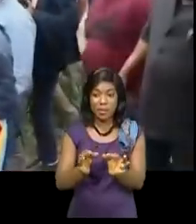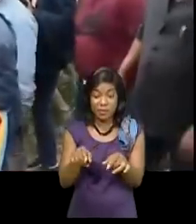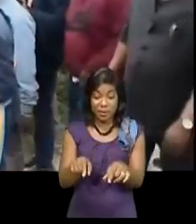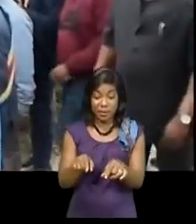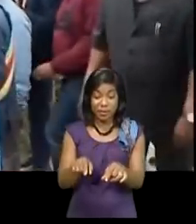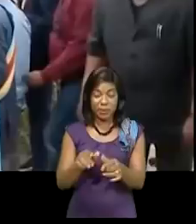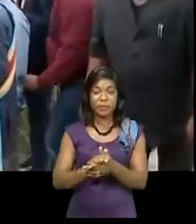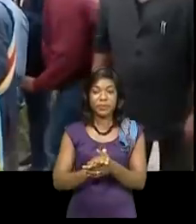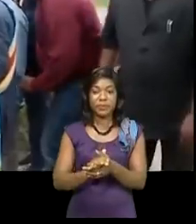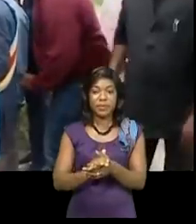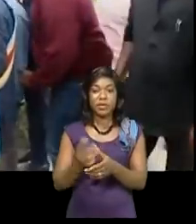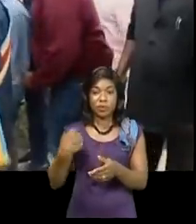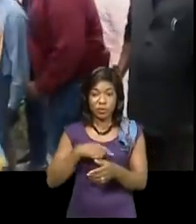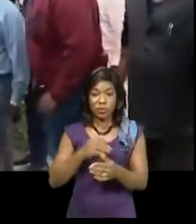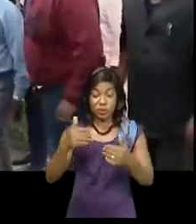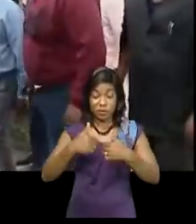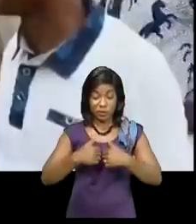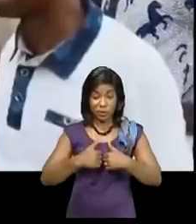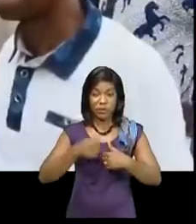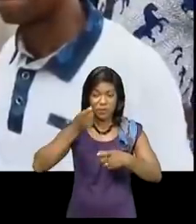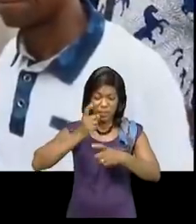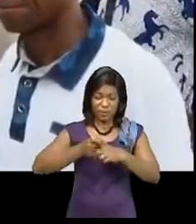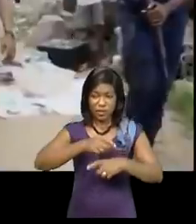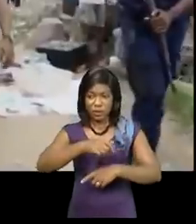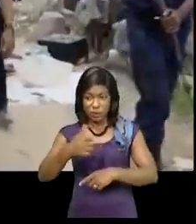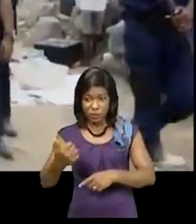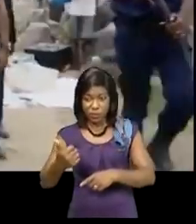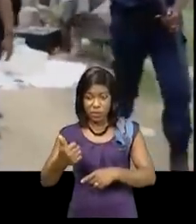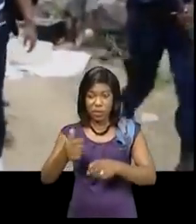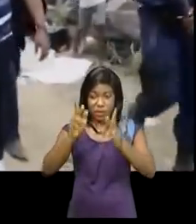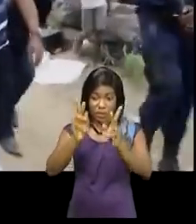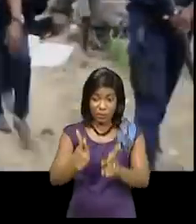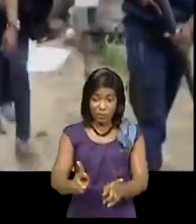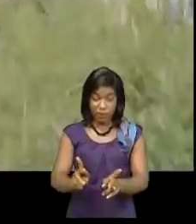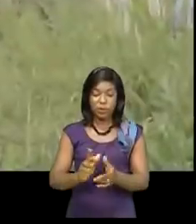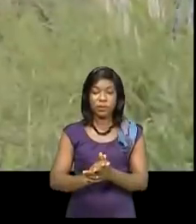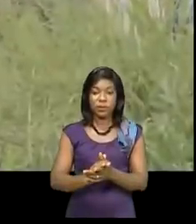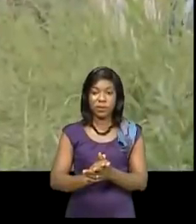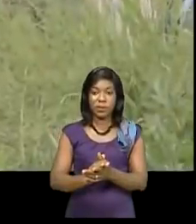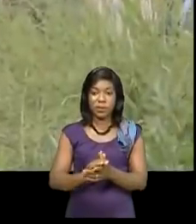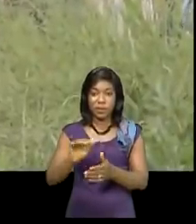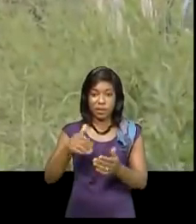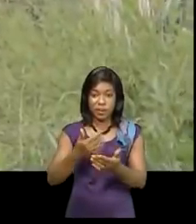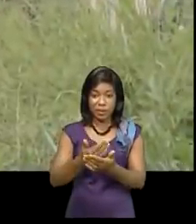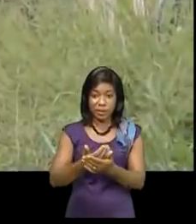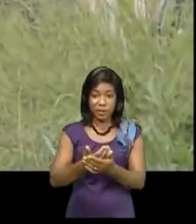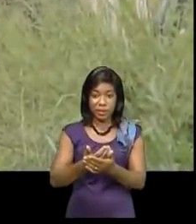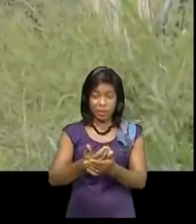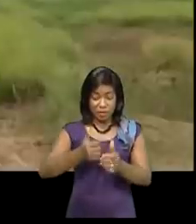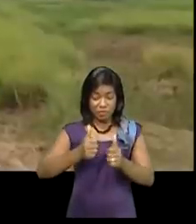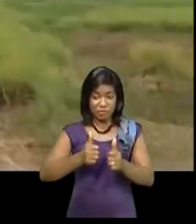Mais conséquemment, on trouve qu'il y a d'autres difficultés dites aux personnes qui viennent habiter le site sans en avoir droit.